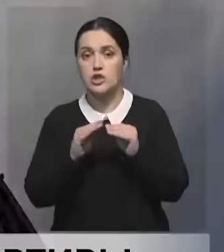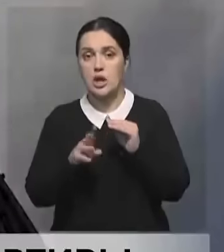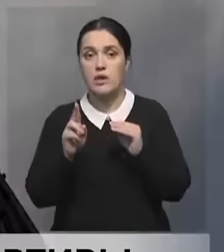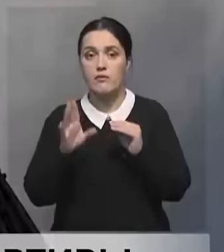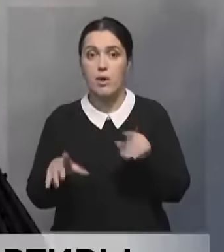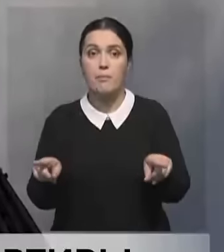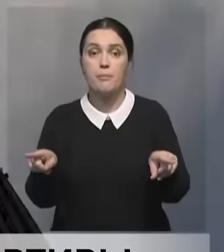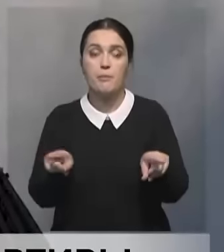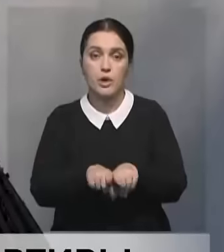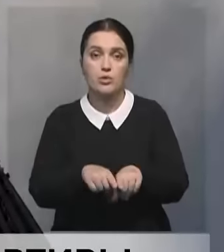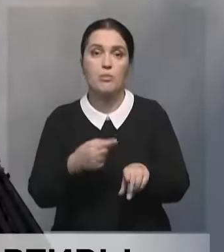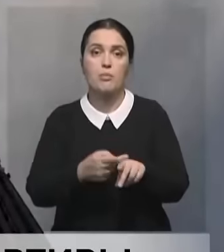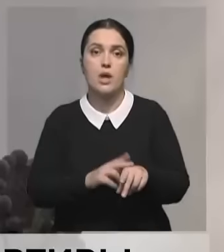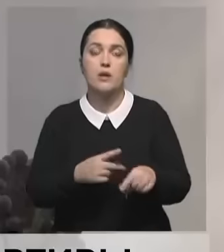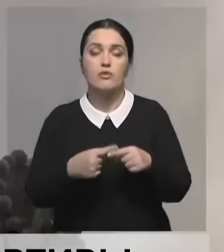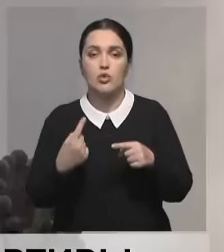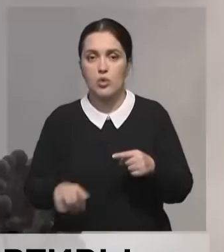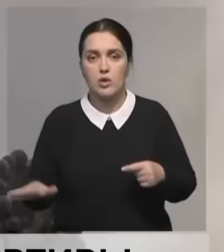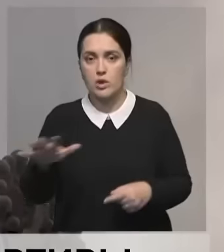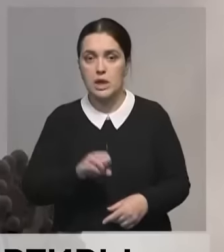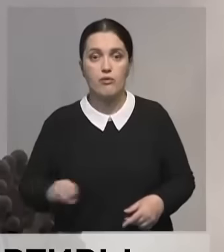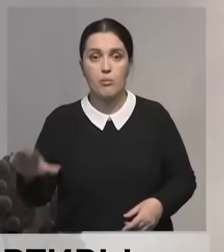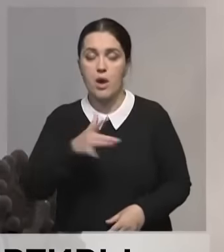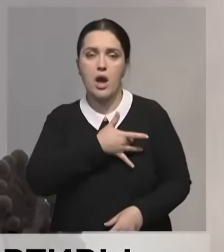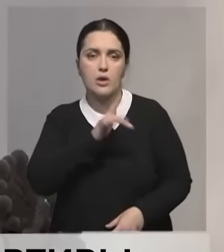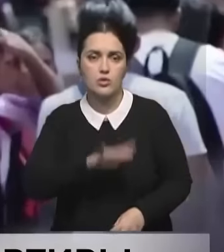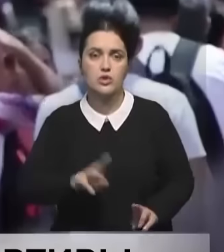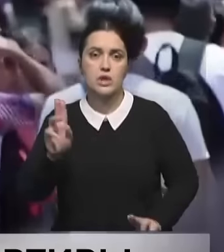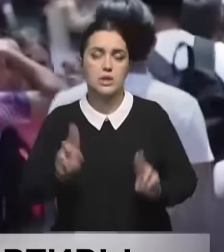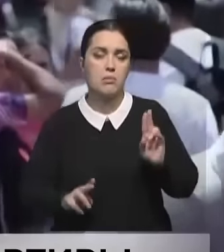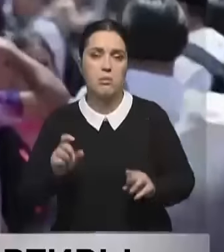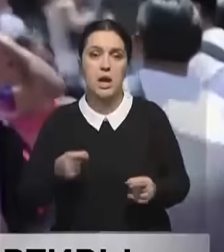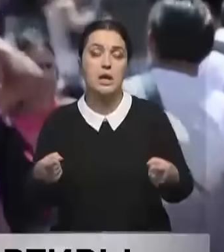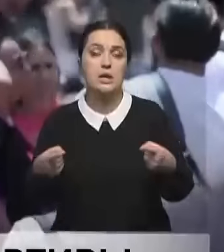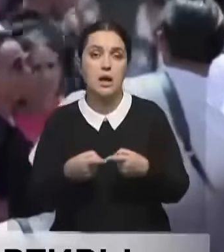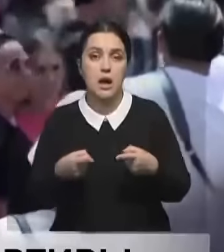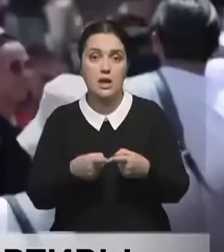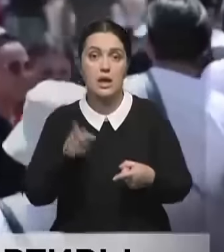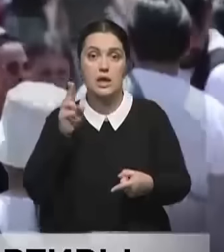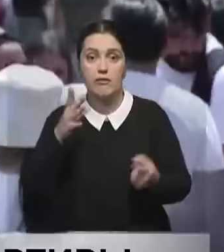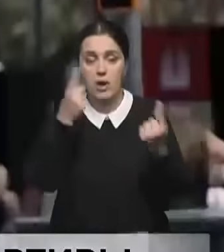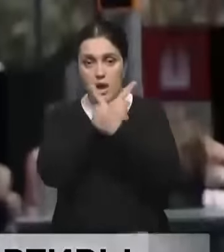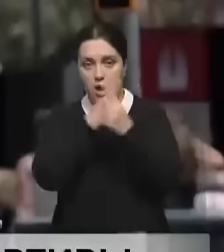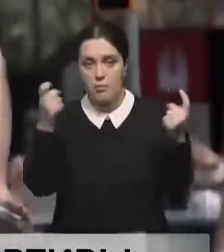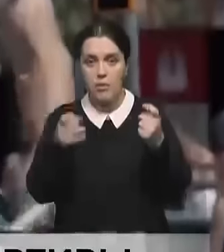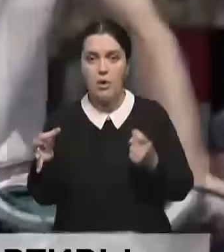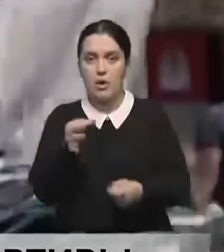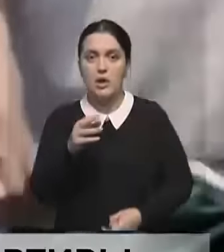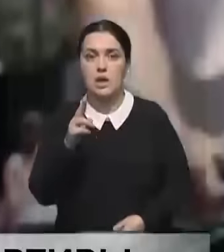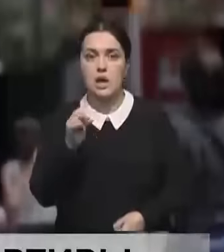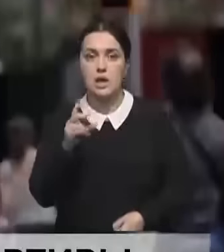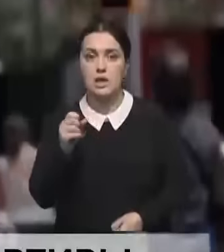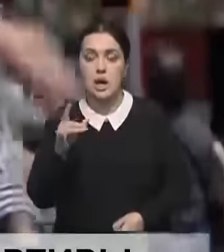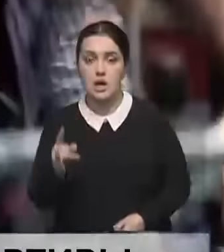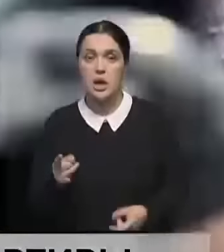тысяч квартир. Подобная тенденция наблюдается и в других районах Европы. Об ужесточении правил на краткосрочную аренду объявили на